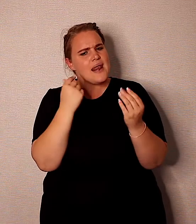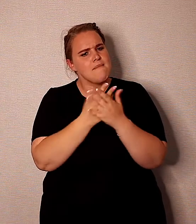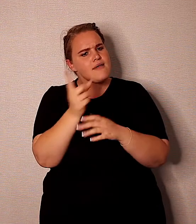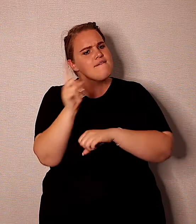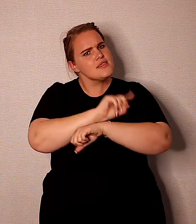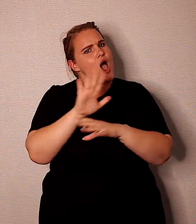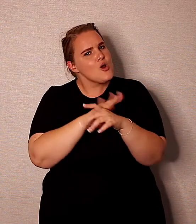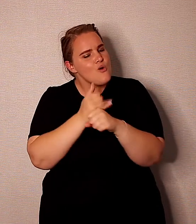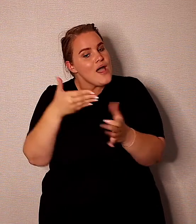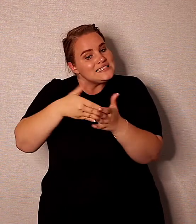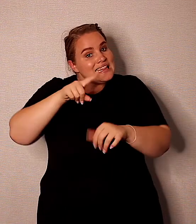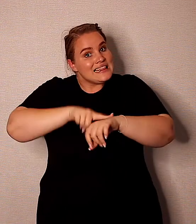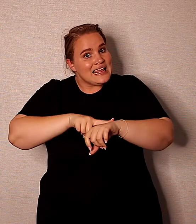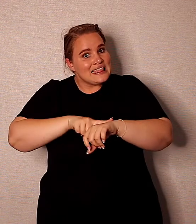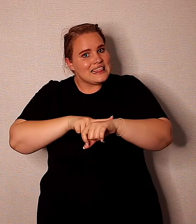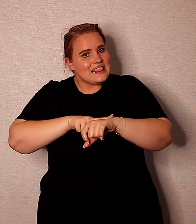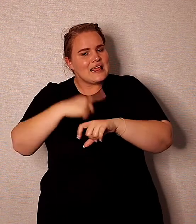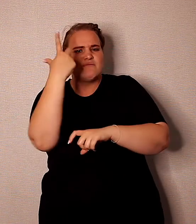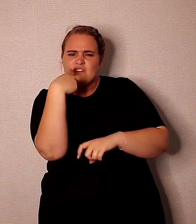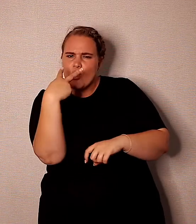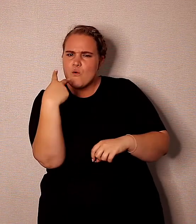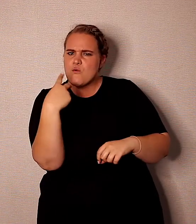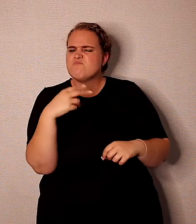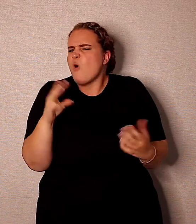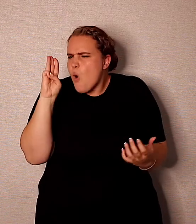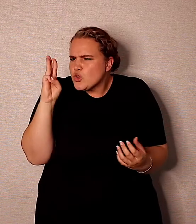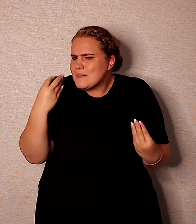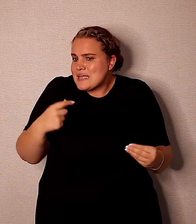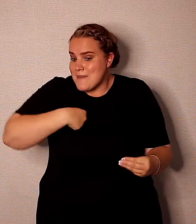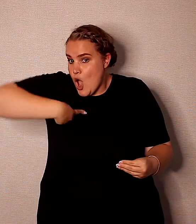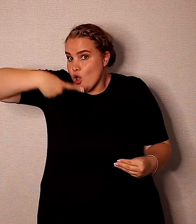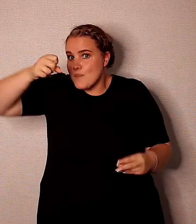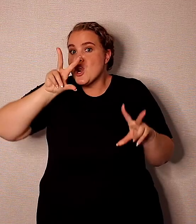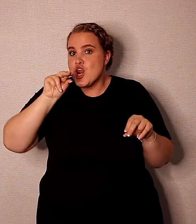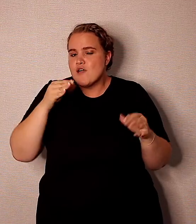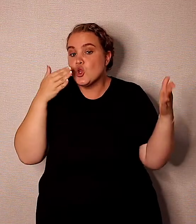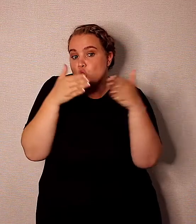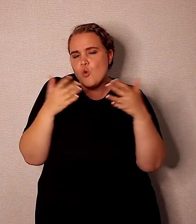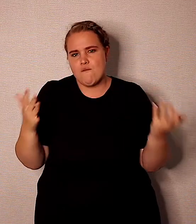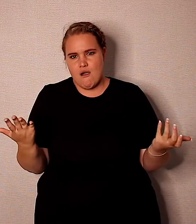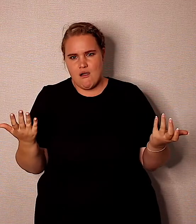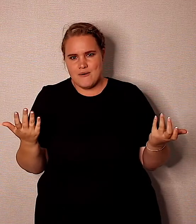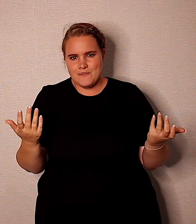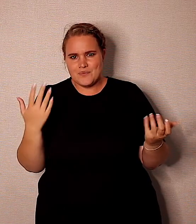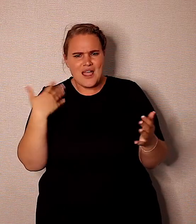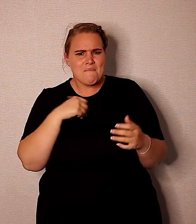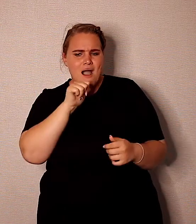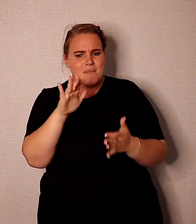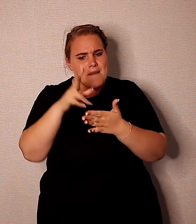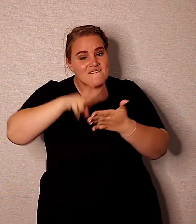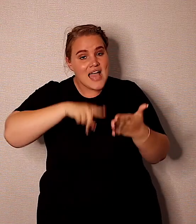en mag jy vandag nog ekstra tyd spandeer. En hy bykie denk, waar is God bezig om jou te roep tot een nieuwe misie en sê, sien jy hierdie goed,